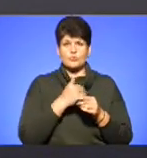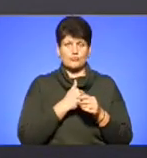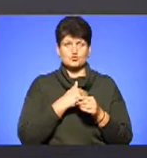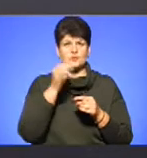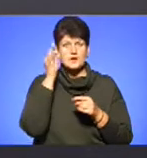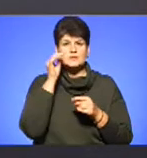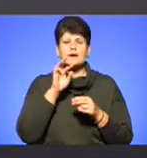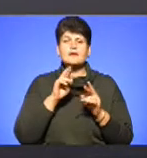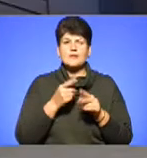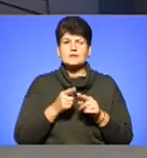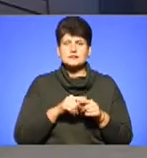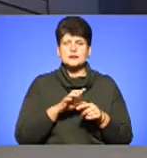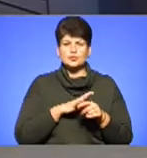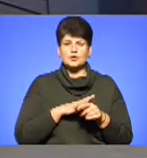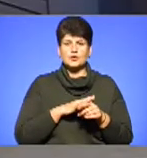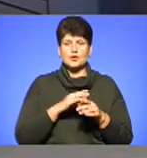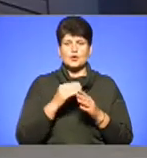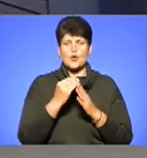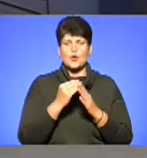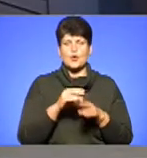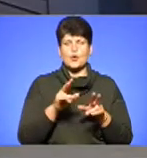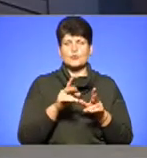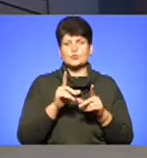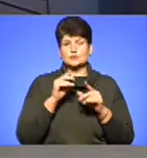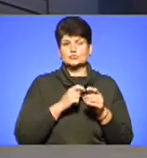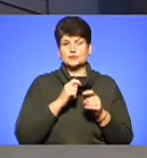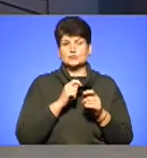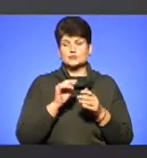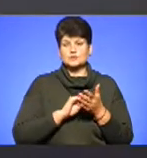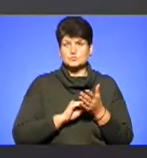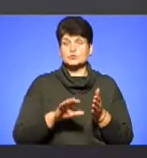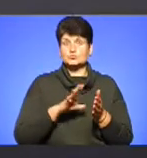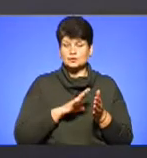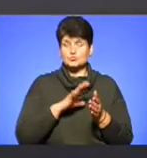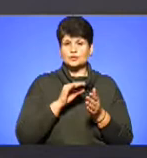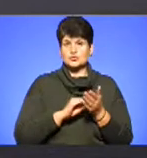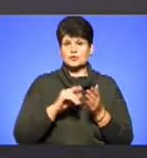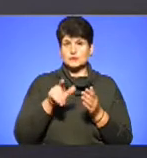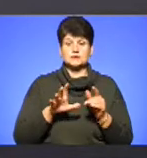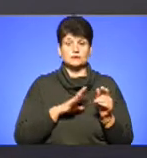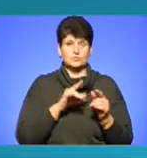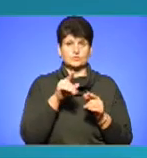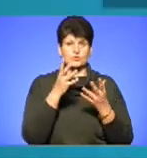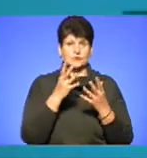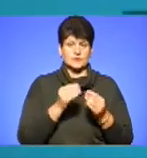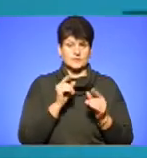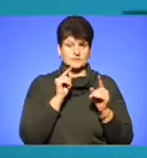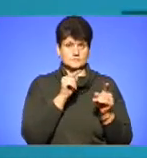це було. Кореспонденти «Тема дня» були на місці саме в той день, коли люди звернулися до медичного закладу за допомогою.